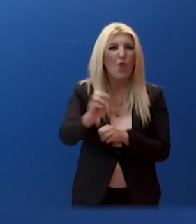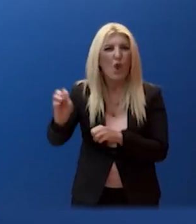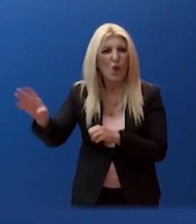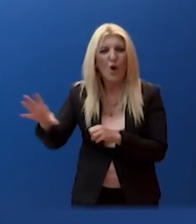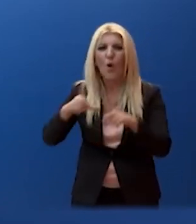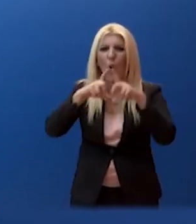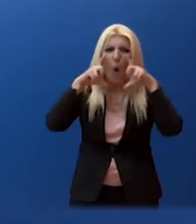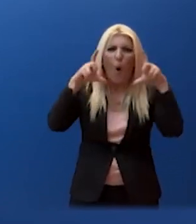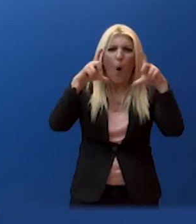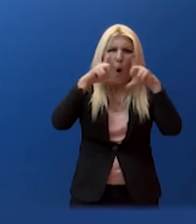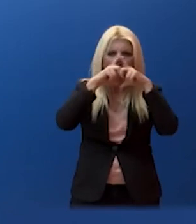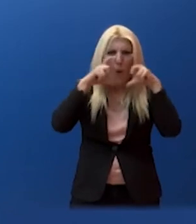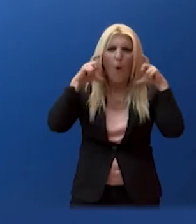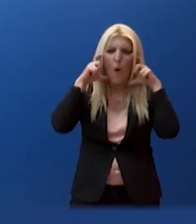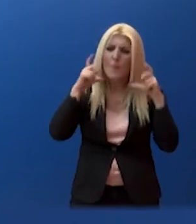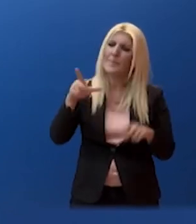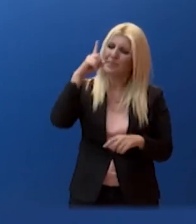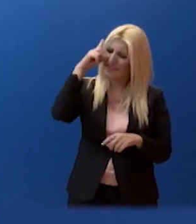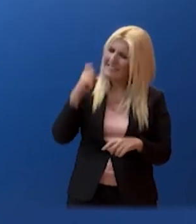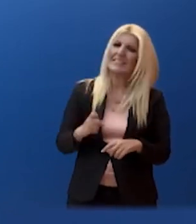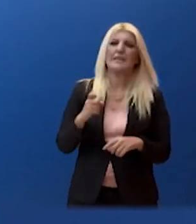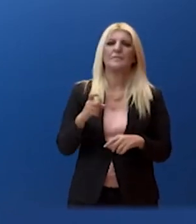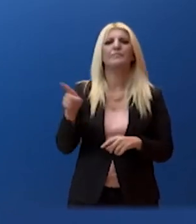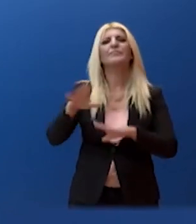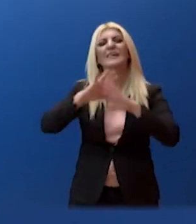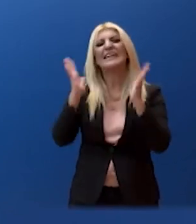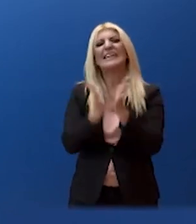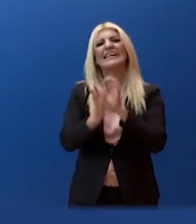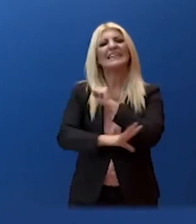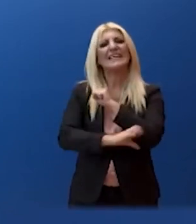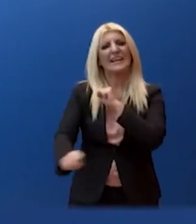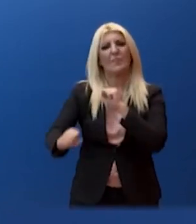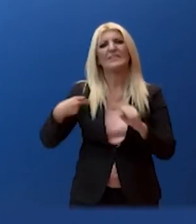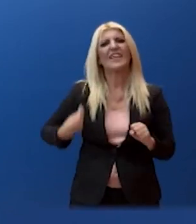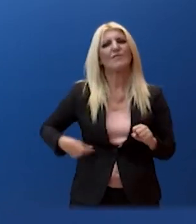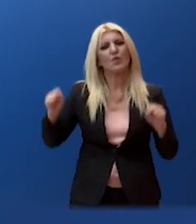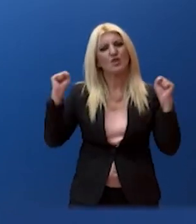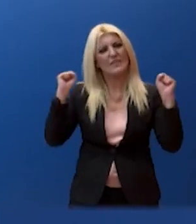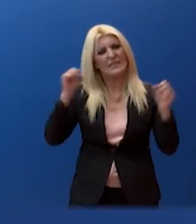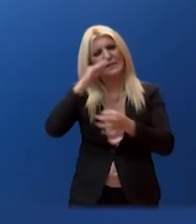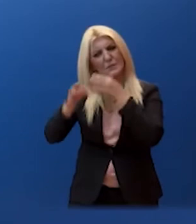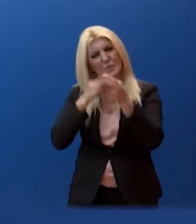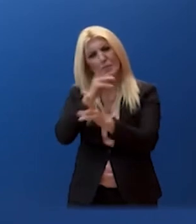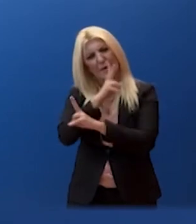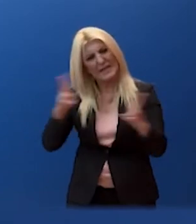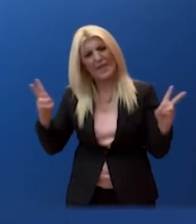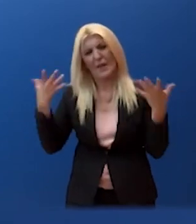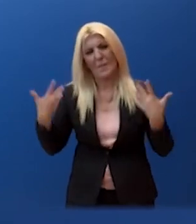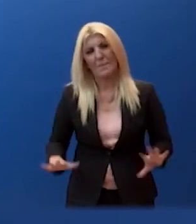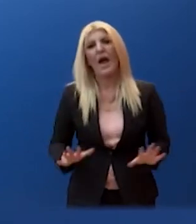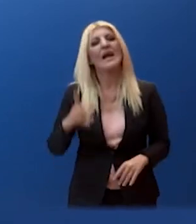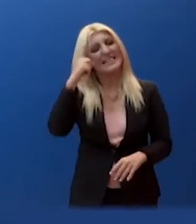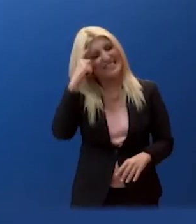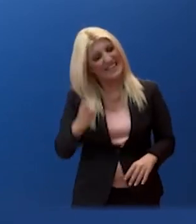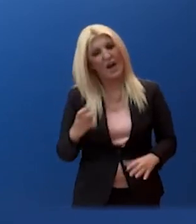Τι ακριβώς έγινε, έχει διευκρινιστεί από τη Γενική Γραμματεία Δημόσιας Υγείας. Φυσικά, η ευθύνη